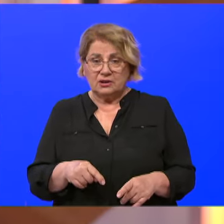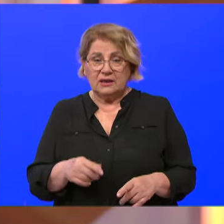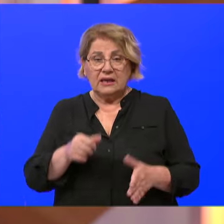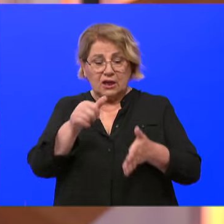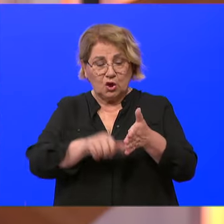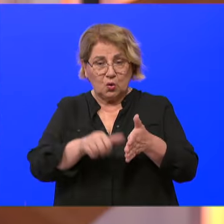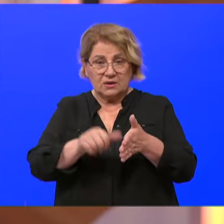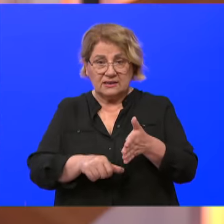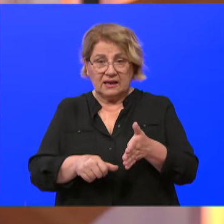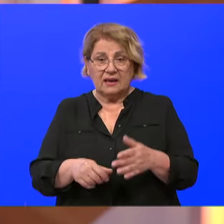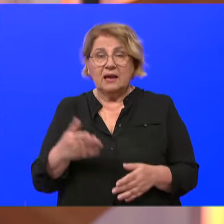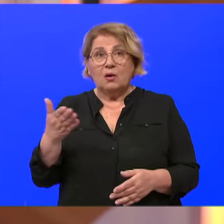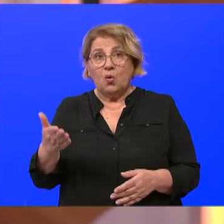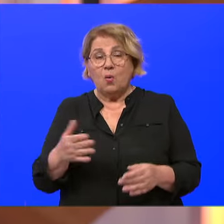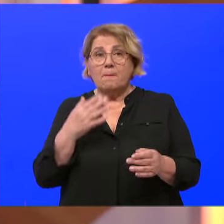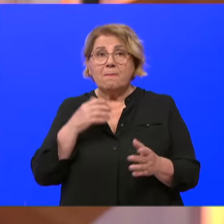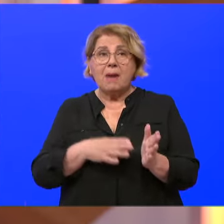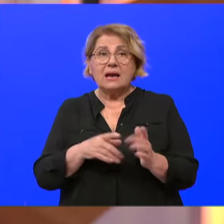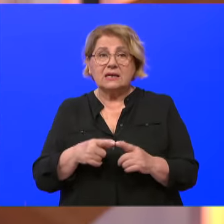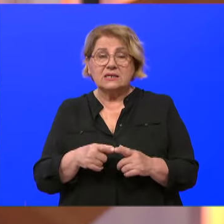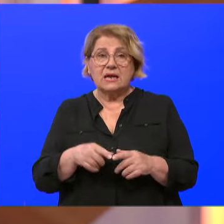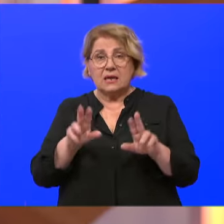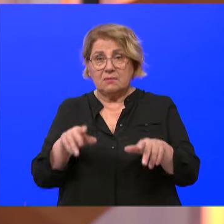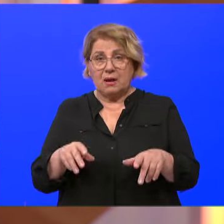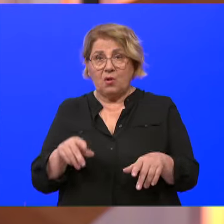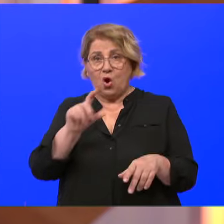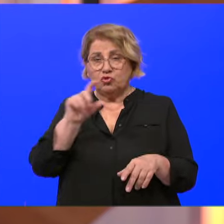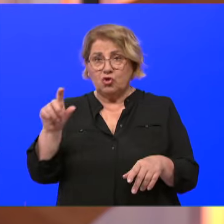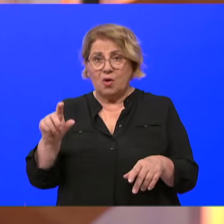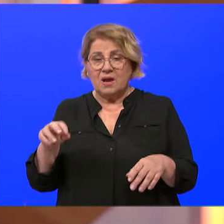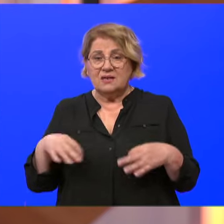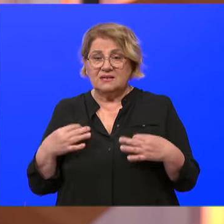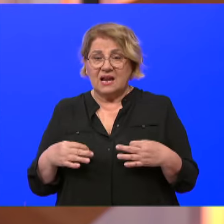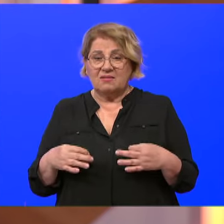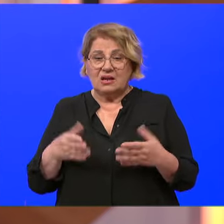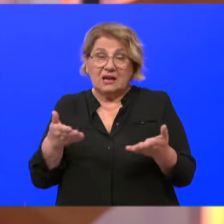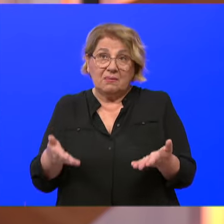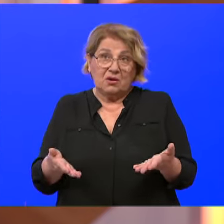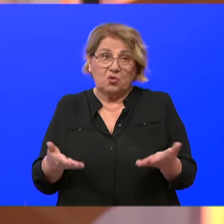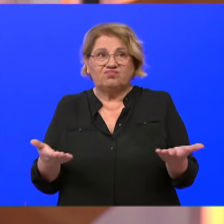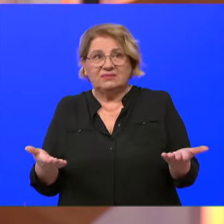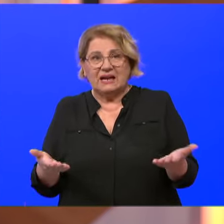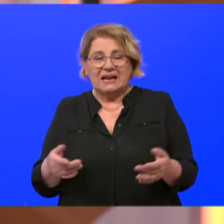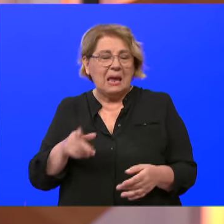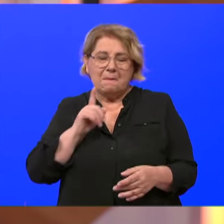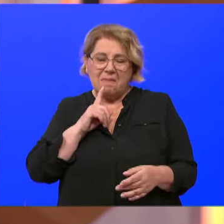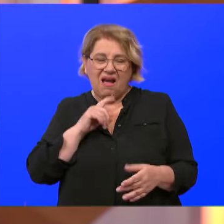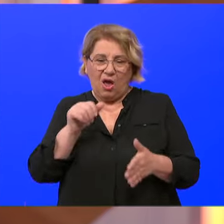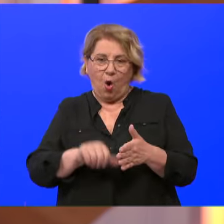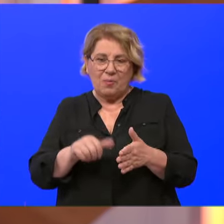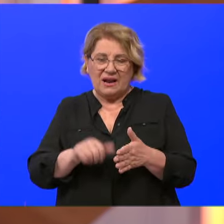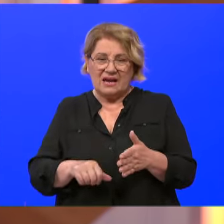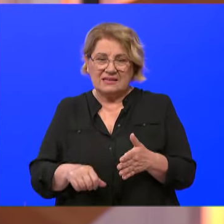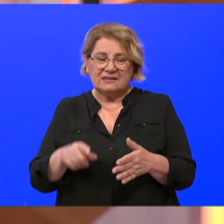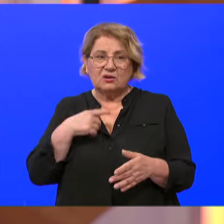kirurzi. Mi u Makarskoj imamo dom zdravlja. Koji ima i jednu malu salu za male zahvate. Tako da će se moći i